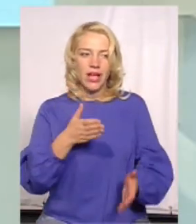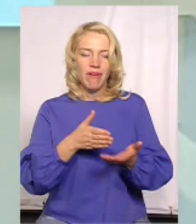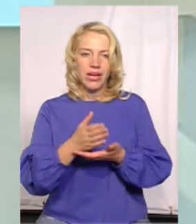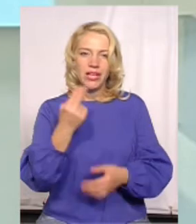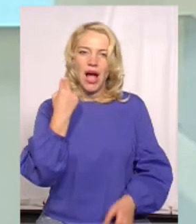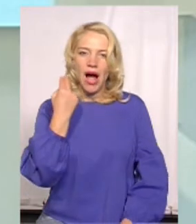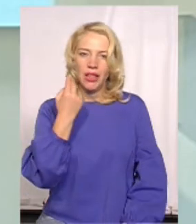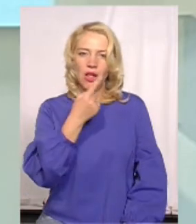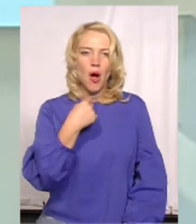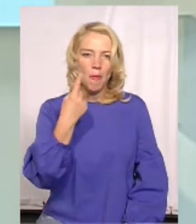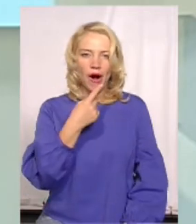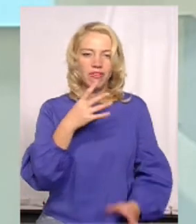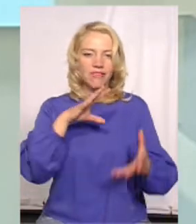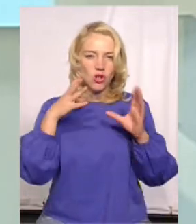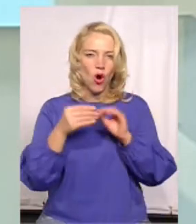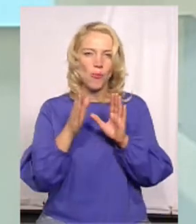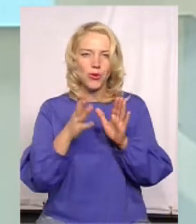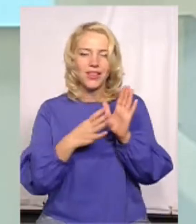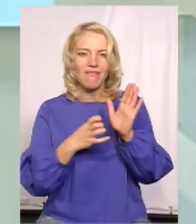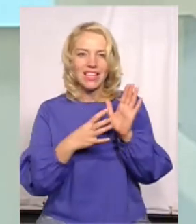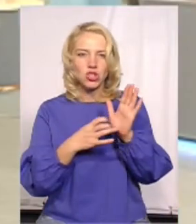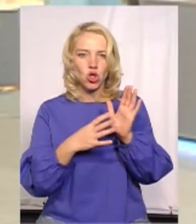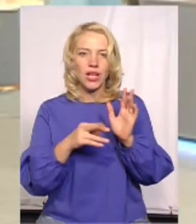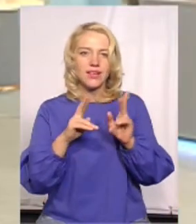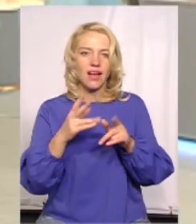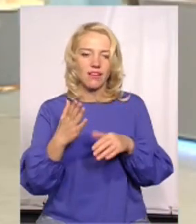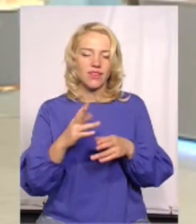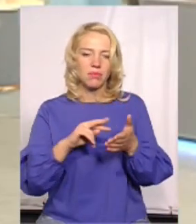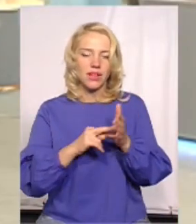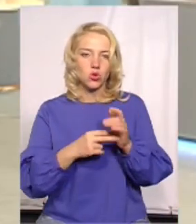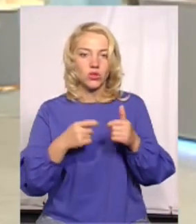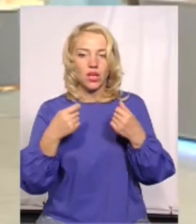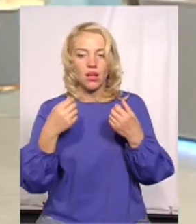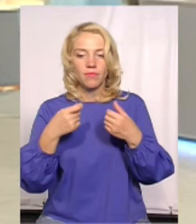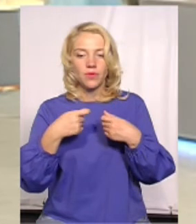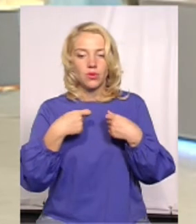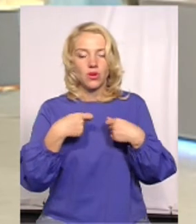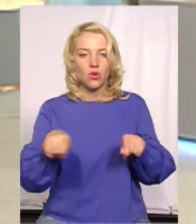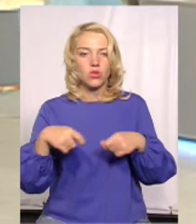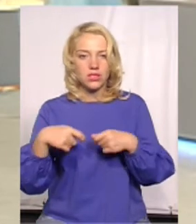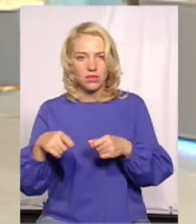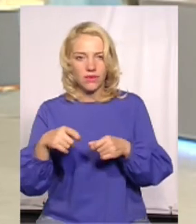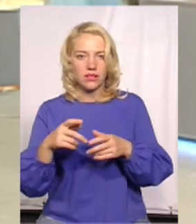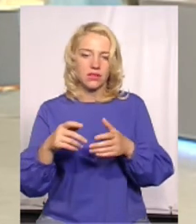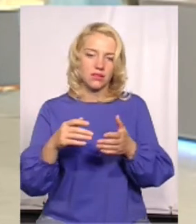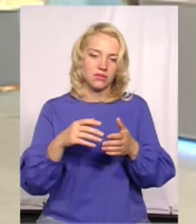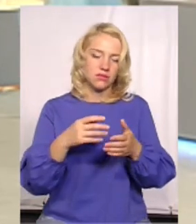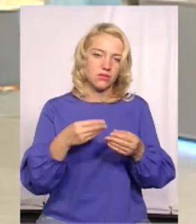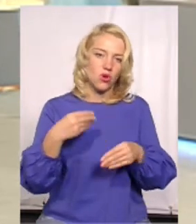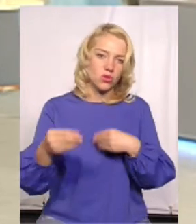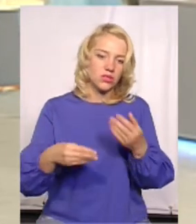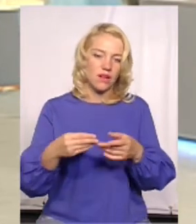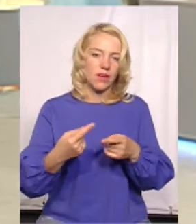англомовних. 900? Так, всього 900. А як ви плануєте їх роздавати, чи розповсюджувати? В першу чергу, для